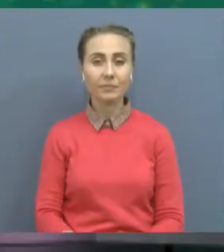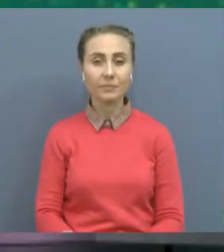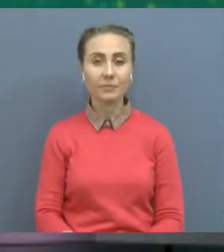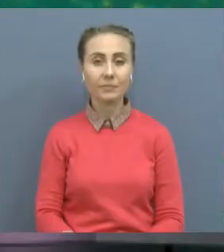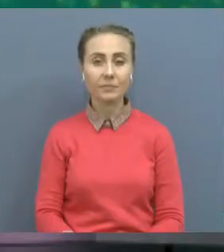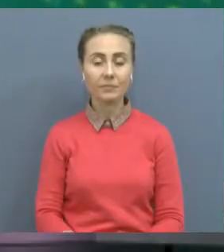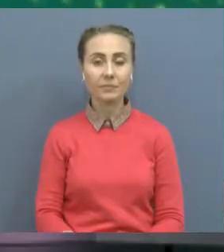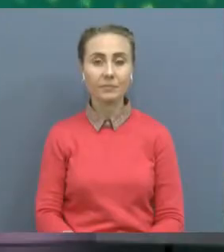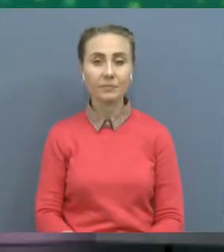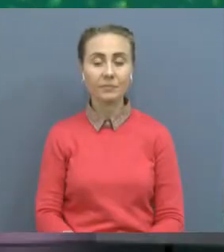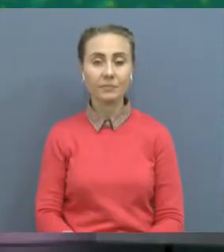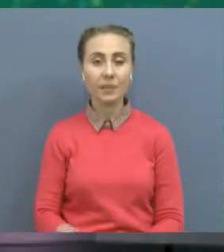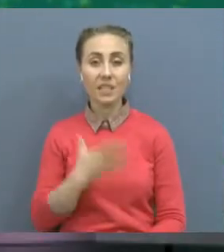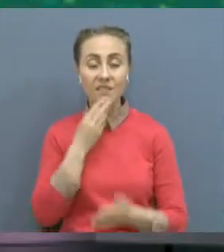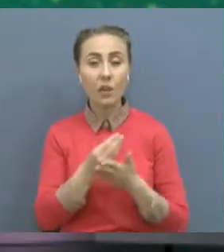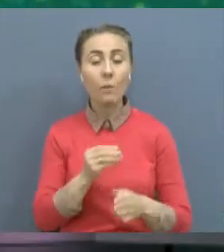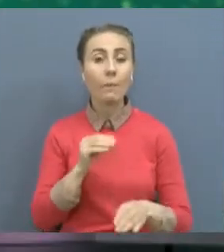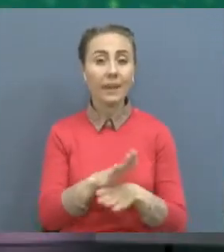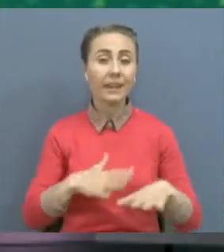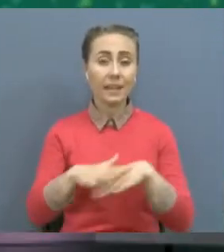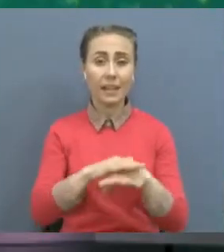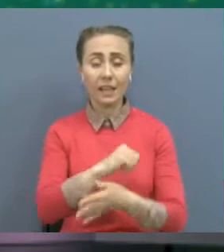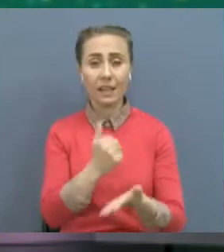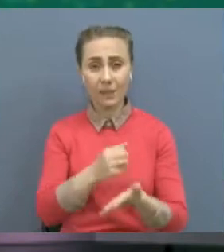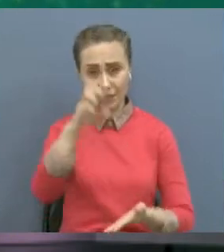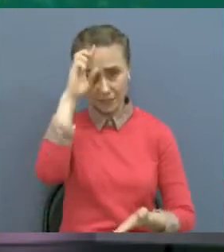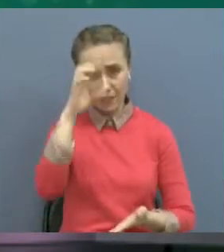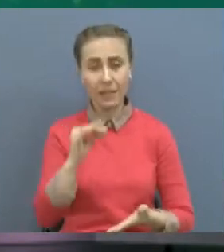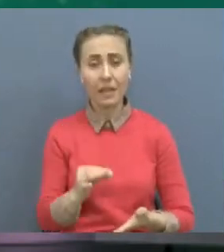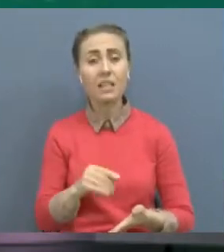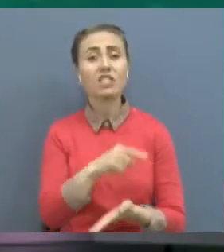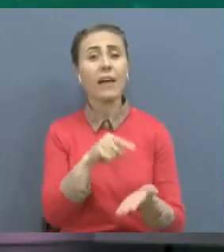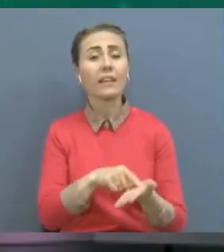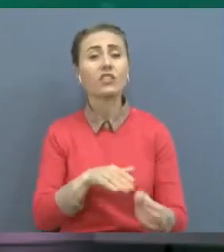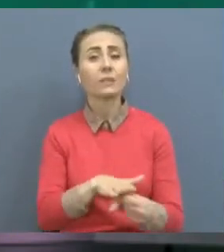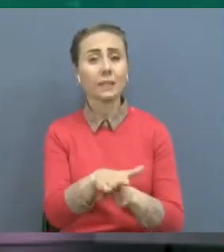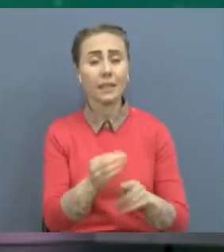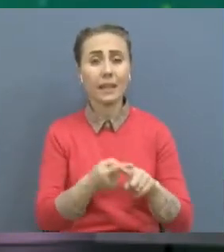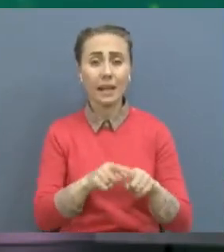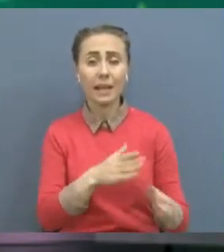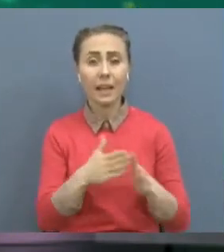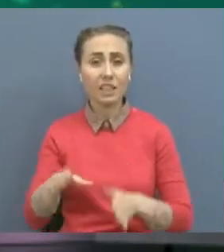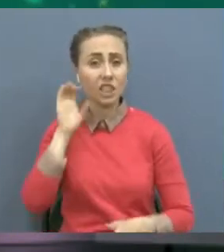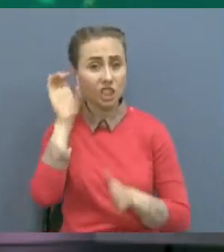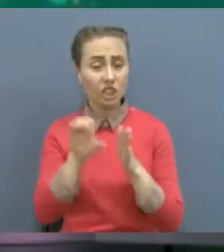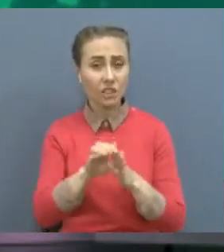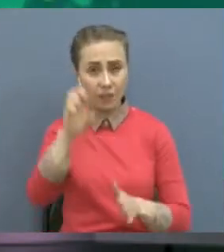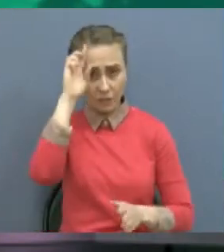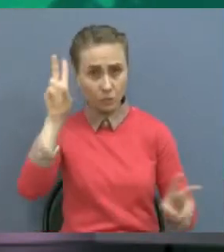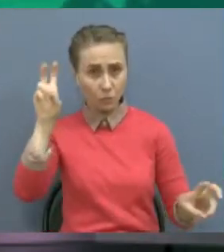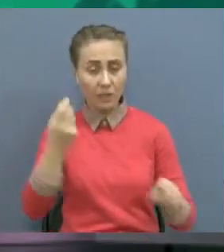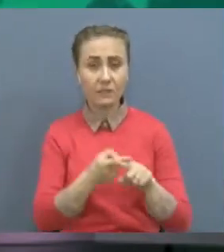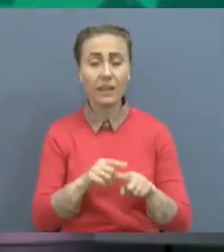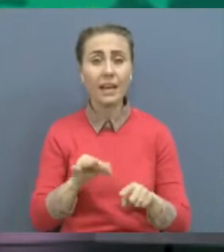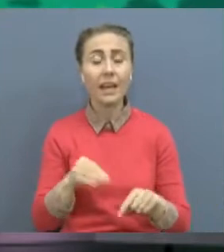Мемлекет башысы Қасым Жомар Туқаевтың Қазақстан қалқынарын аған жолдауында Қалық үнне құлаға сатын мемлекет тұжырымдамасын әске асыру